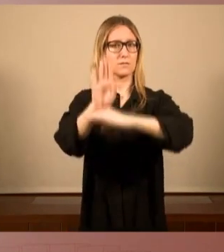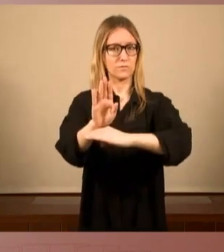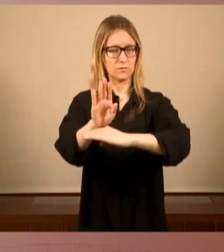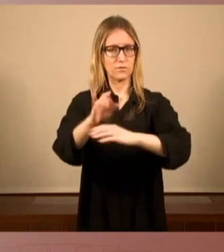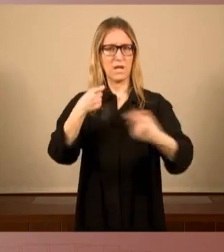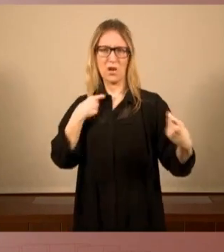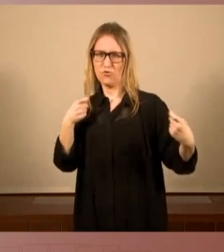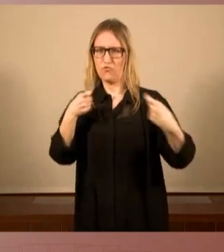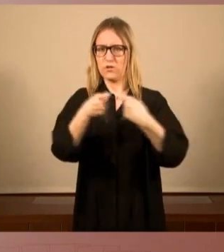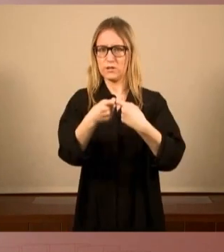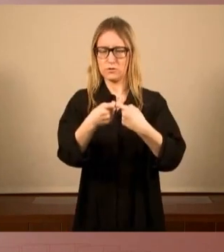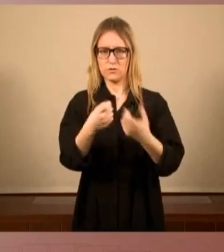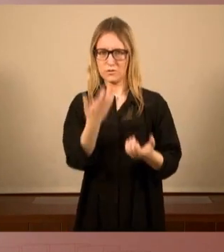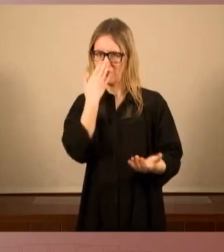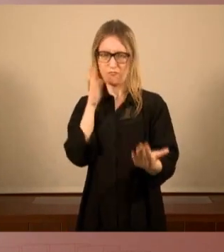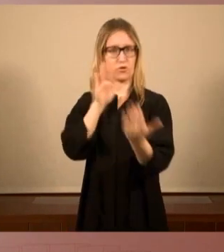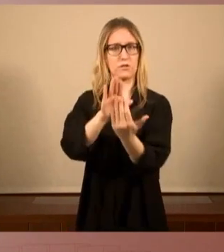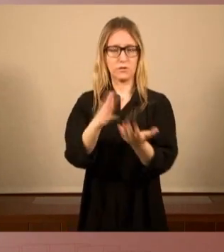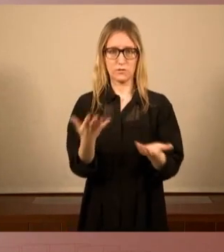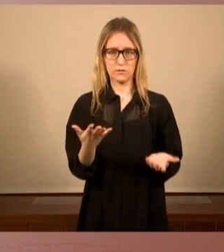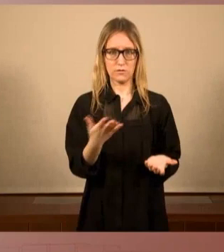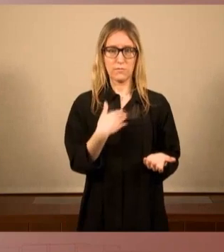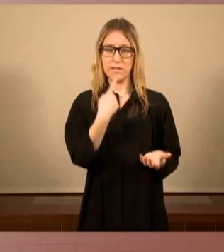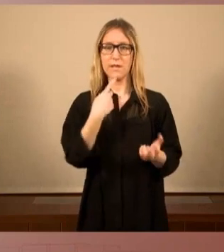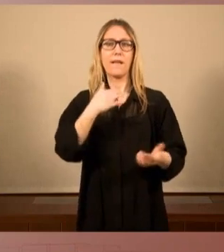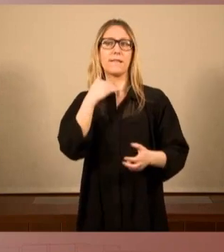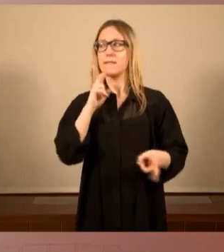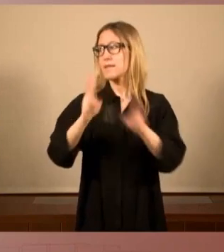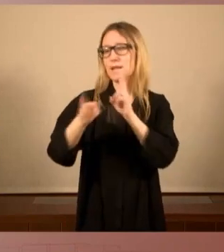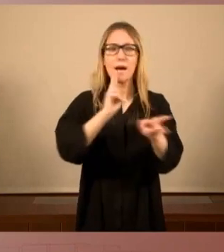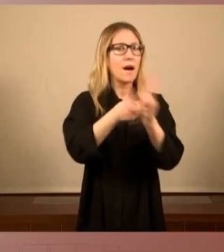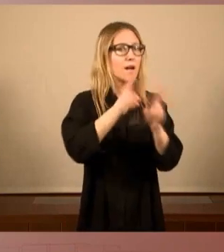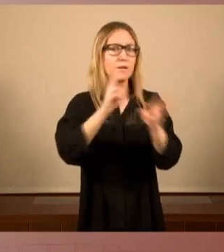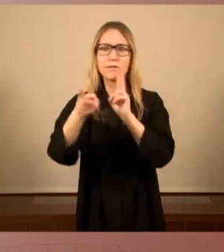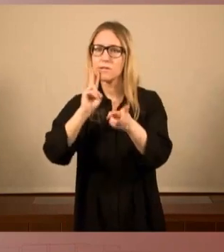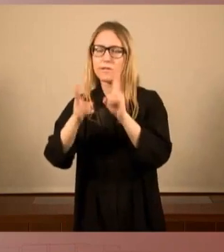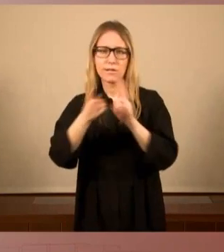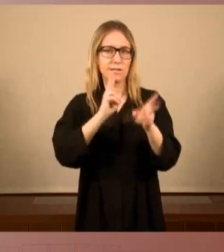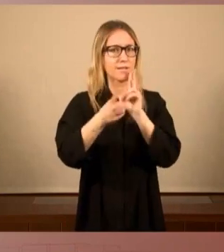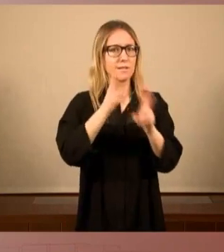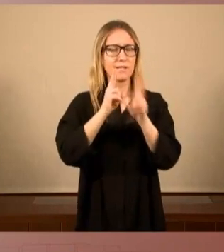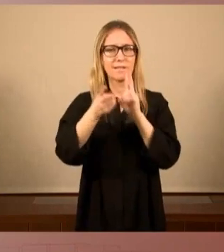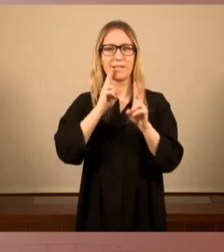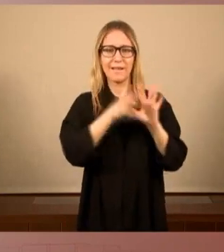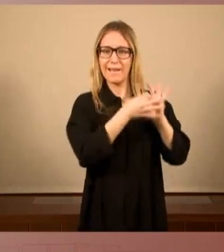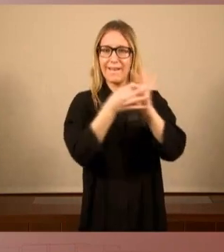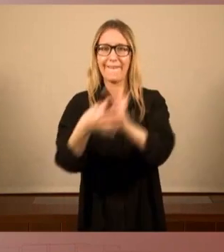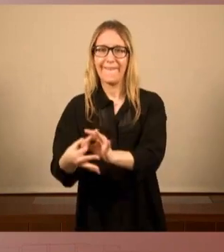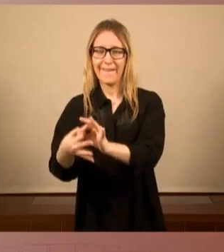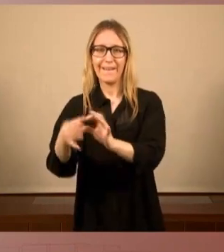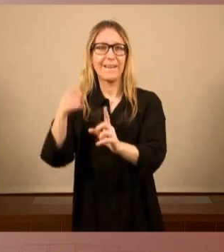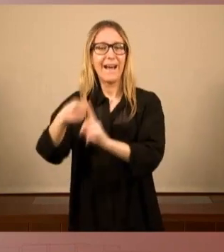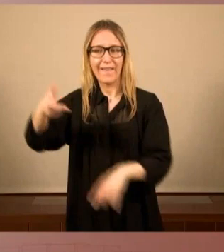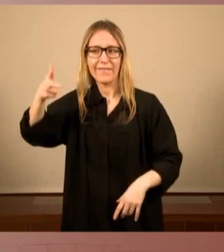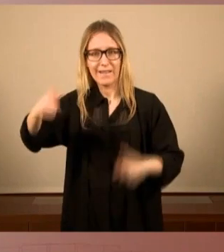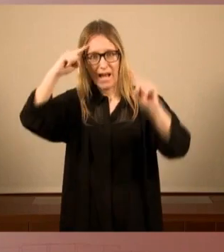actitud de saber que el diàleg que no portarà el que volem que és poder exercir el dret d